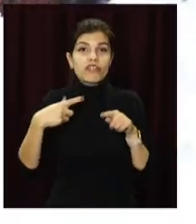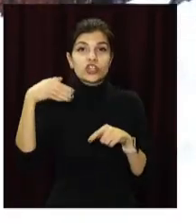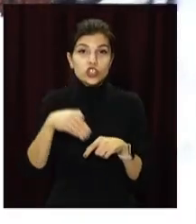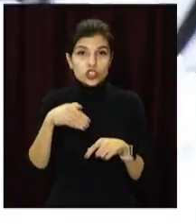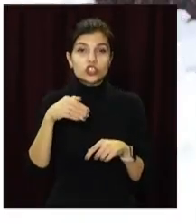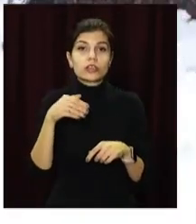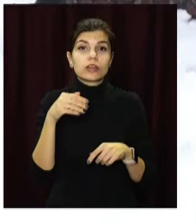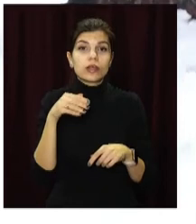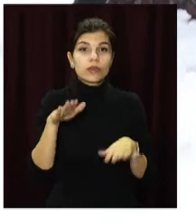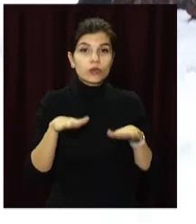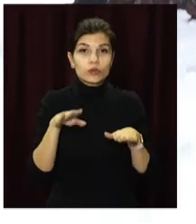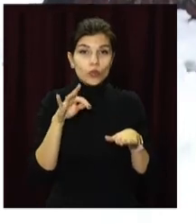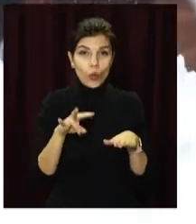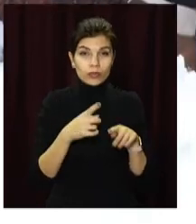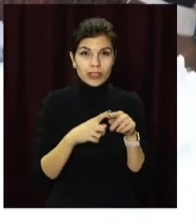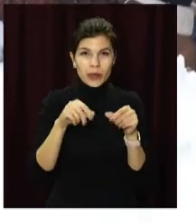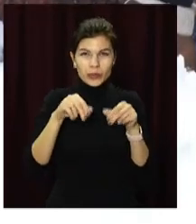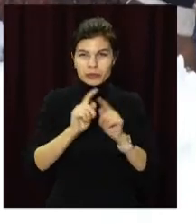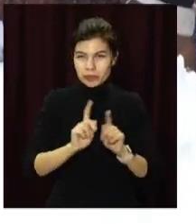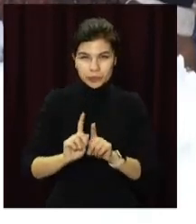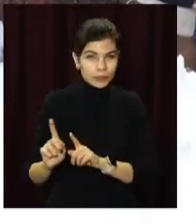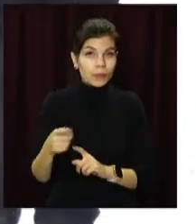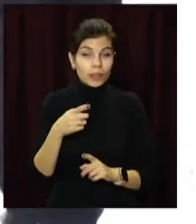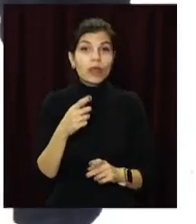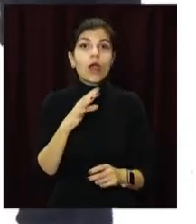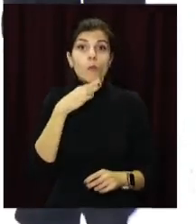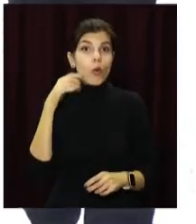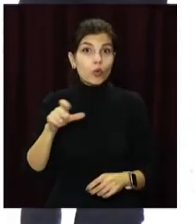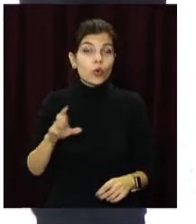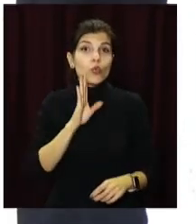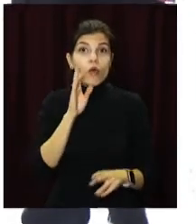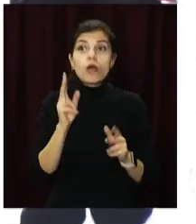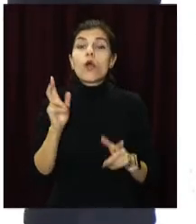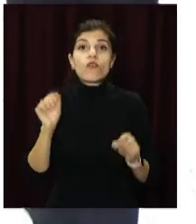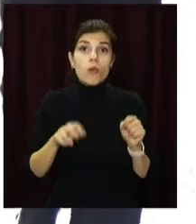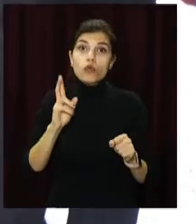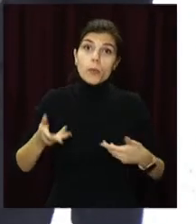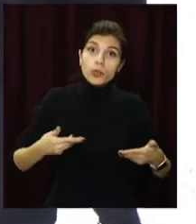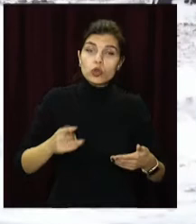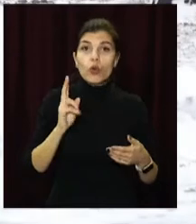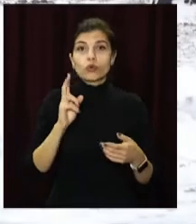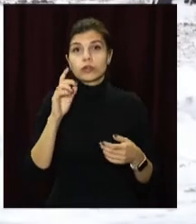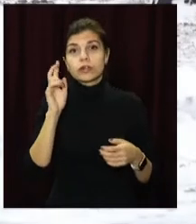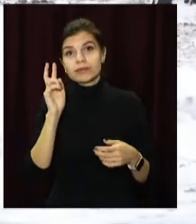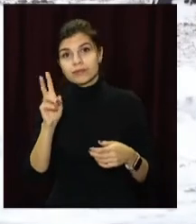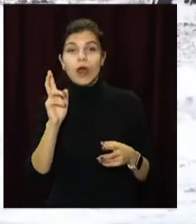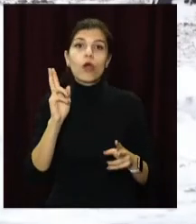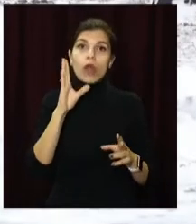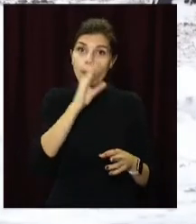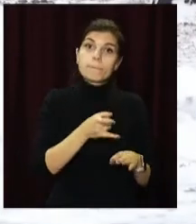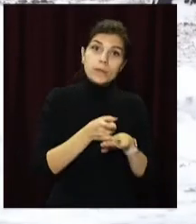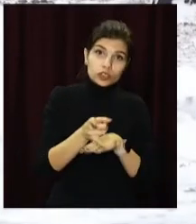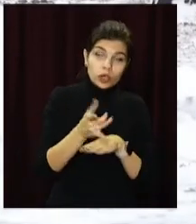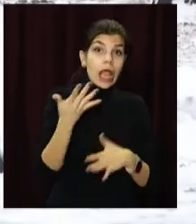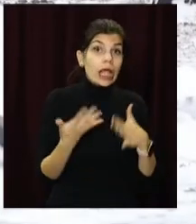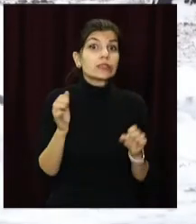тонн проти вжеледних сумішей. Тим часом містяни зранку добиралися на роботу, як могли. Хто пішки, хто транспортом, а хто і на власних автівках,